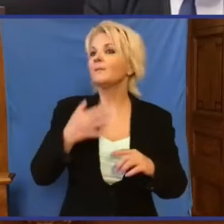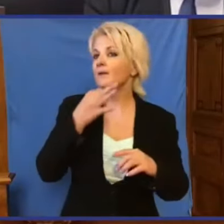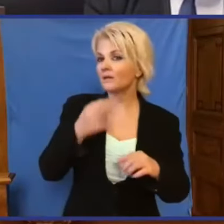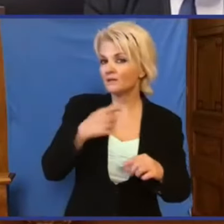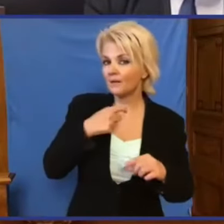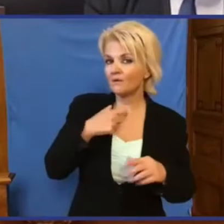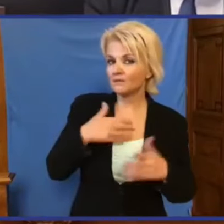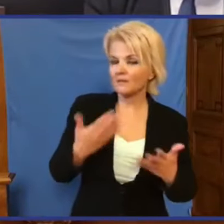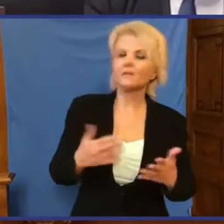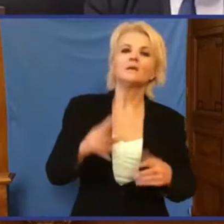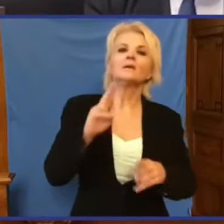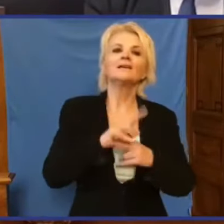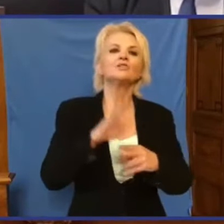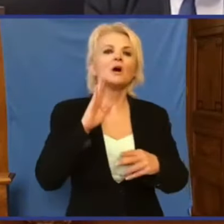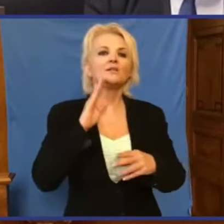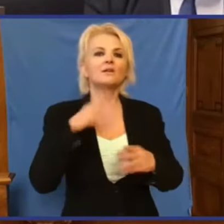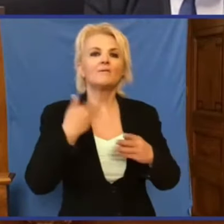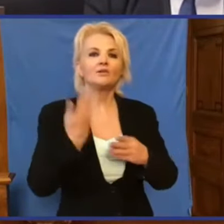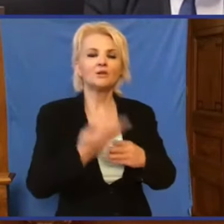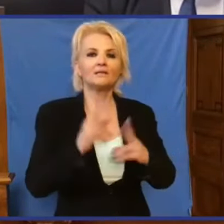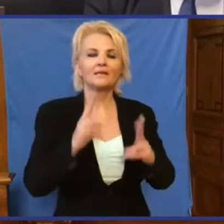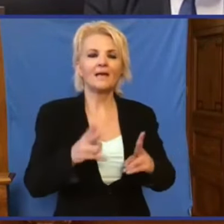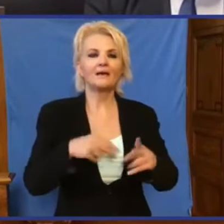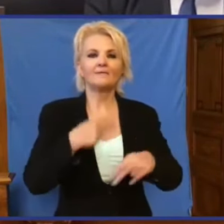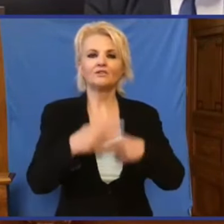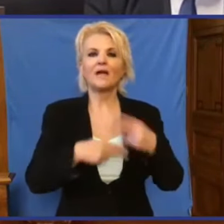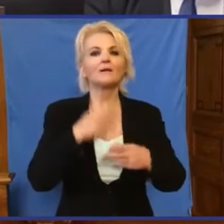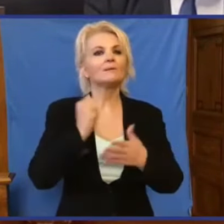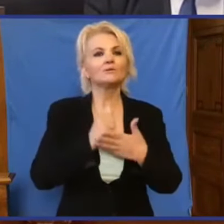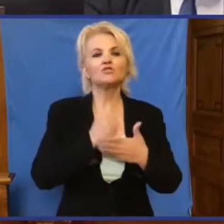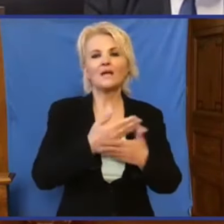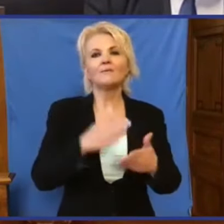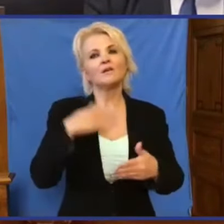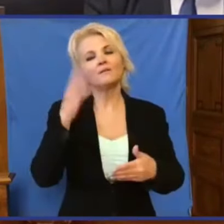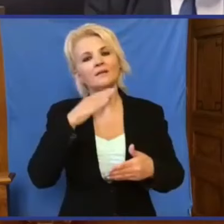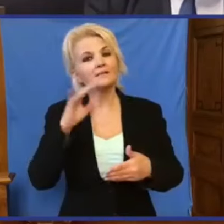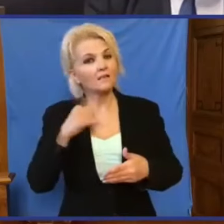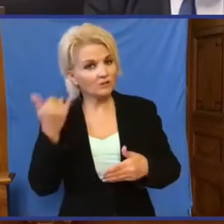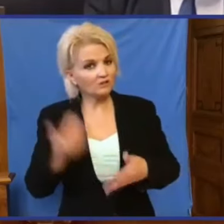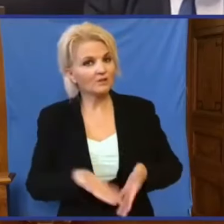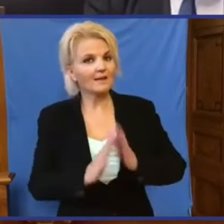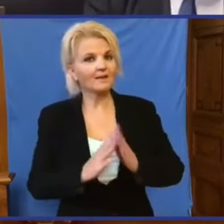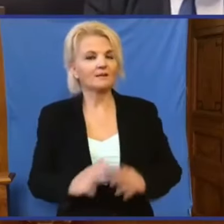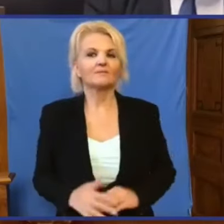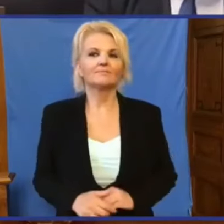szavaznunk-e a Kis Andrához javaslatára, hogy akkor állítsunk fel egy vizsgálatot, vagy a Fideszesek is kérik, ugye?